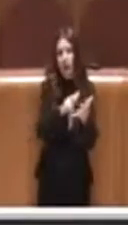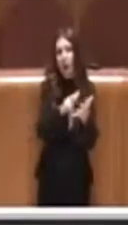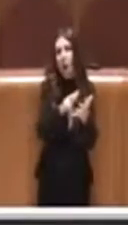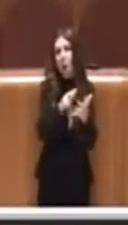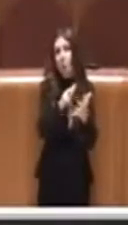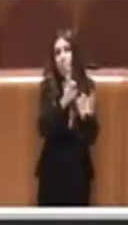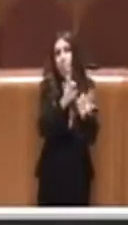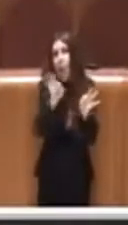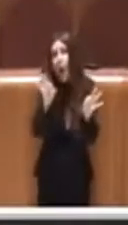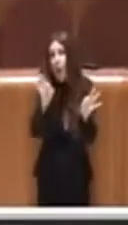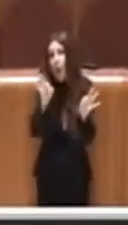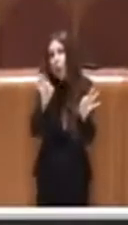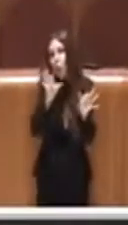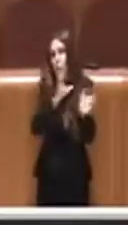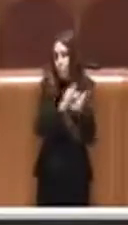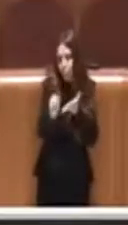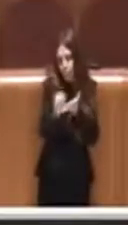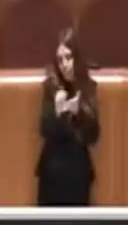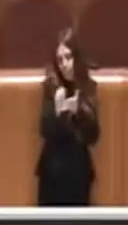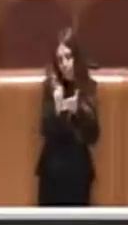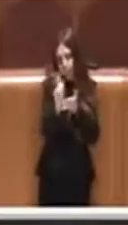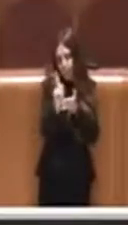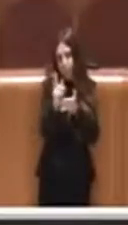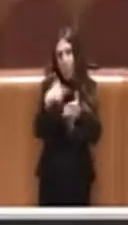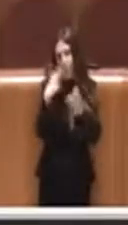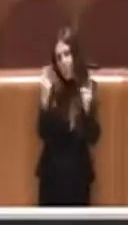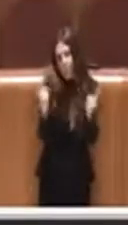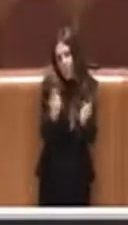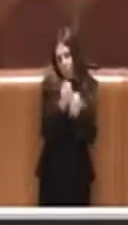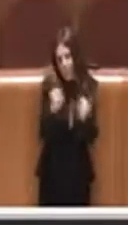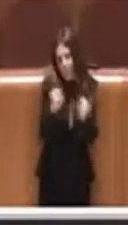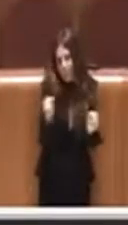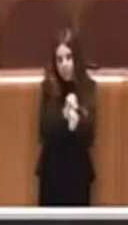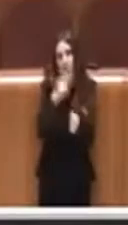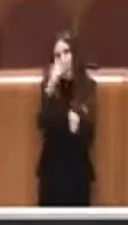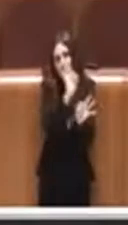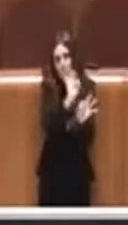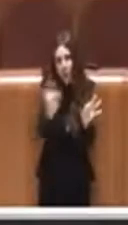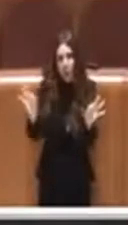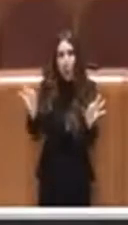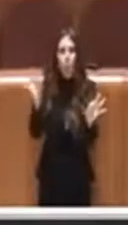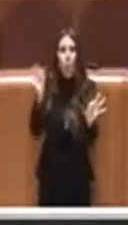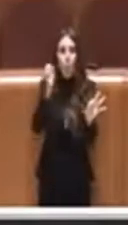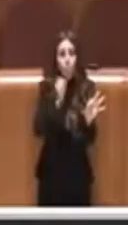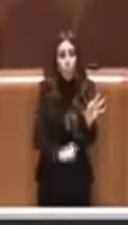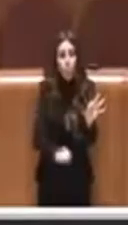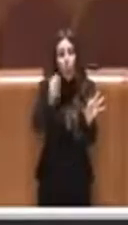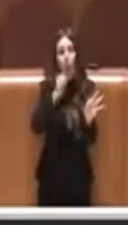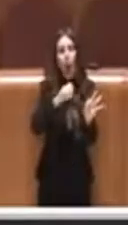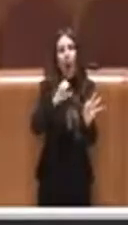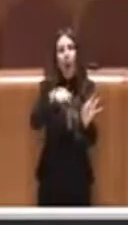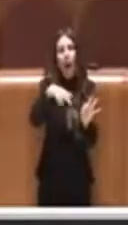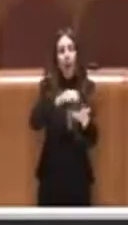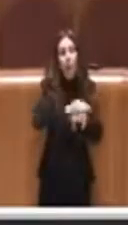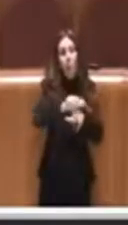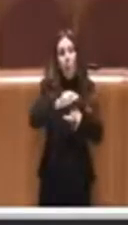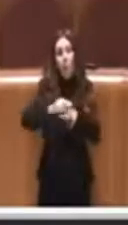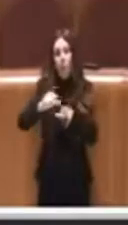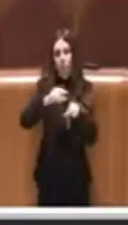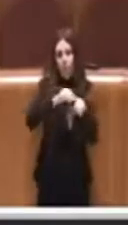qualcuna, non tutte 17 ovviamente dove sarà possibile collocare l'AMA di municipio. Pertanto